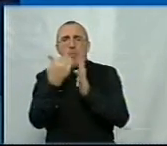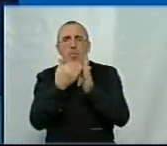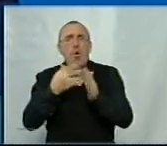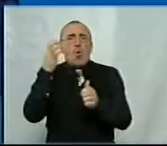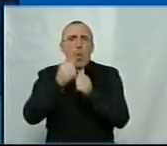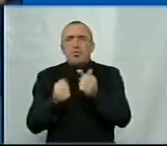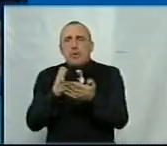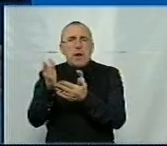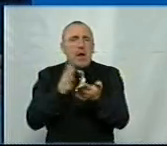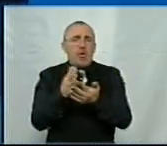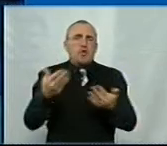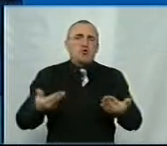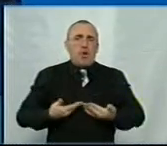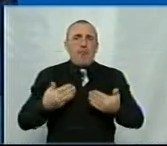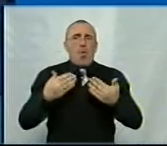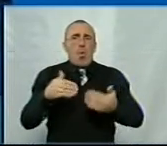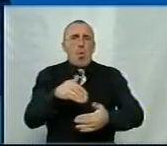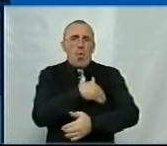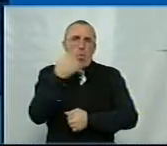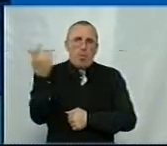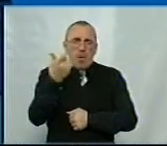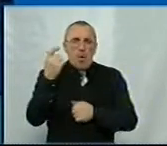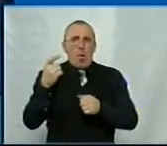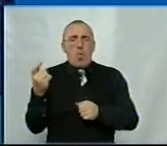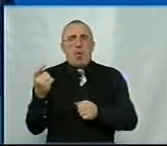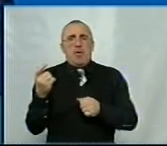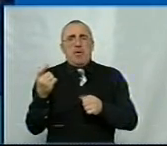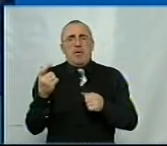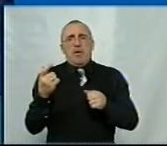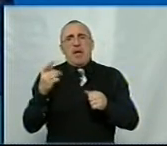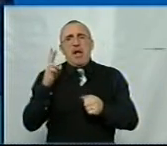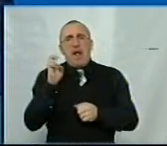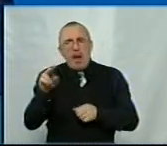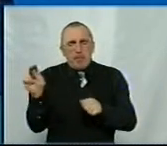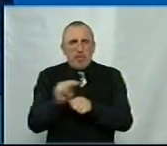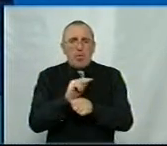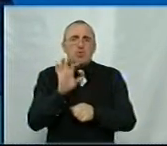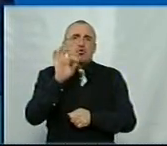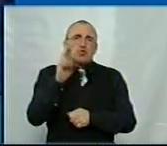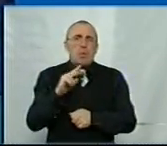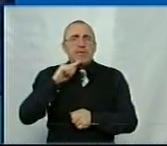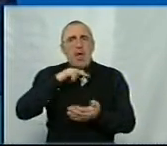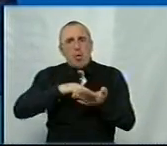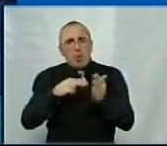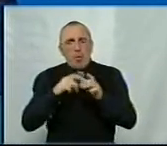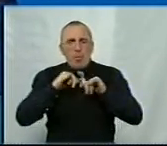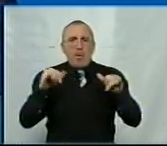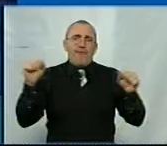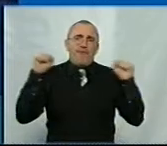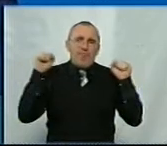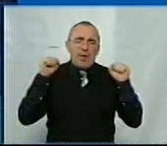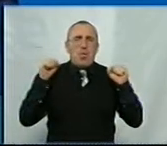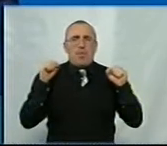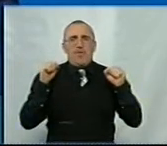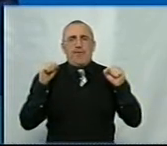кожному напрямку, і по житлово-комунальному господарству, і про капітальному будівництву, і по соцекономрозвитку, і по фізкультури,